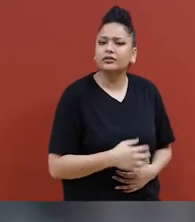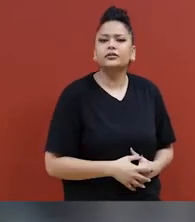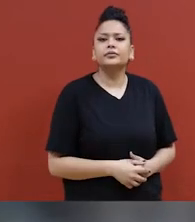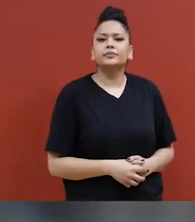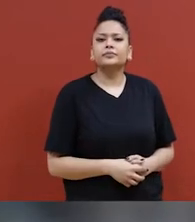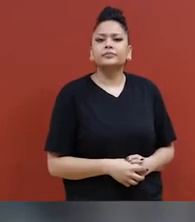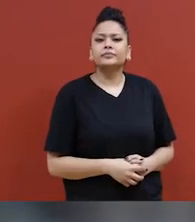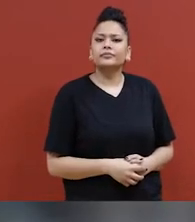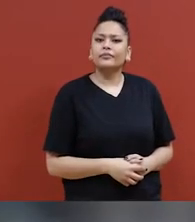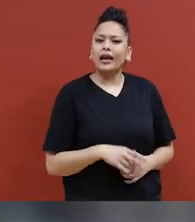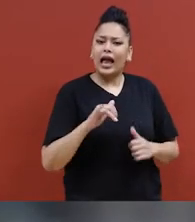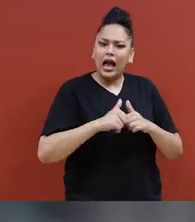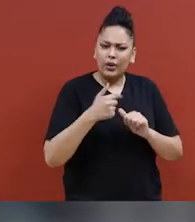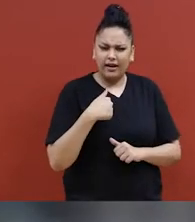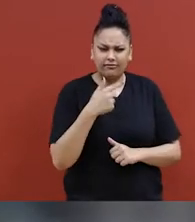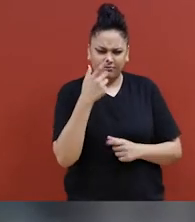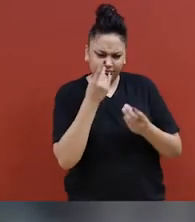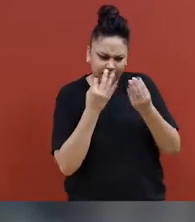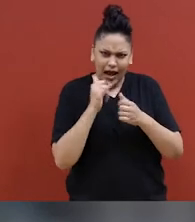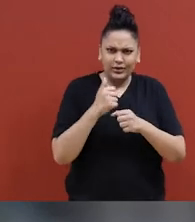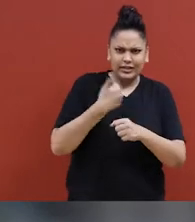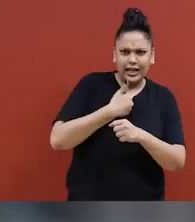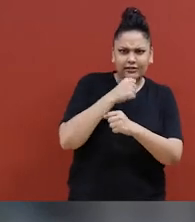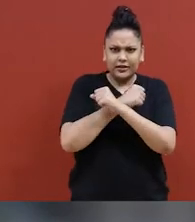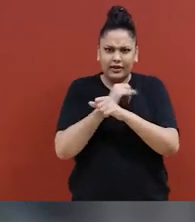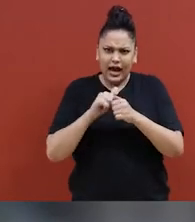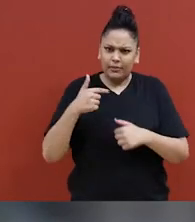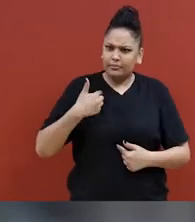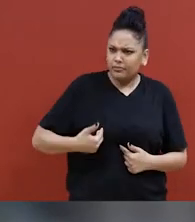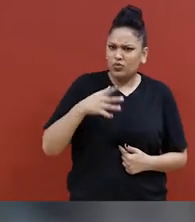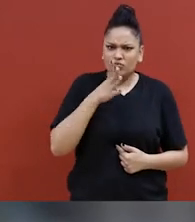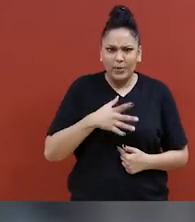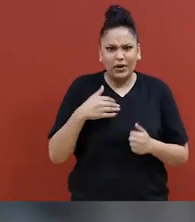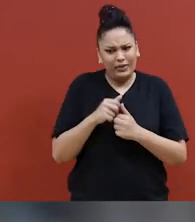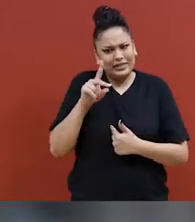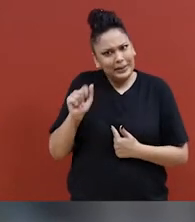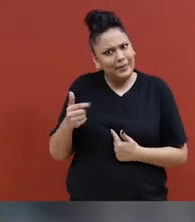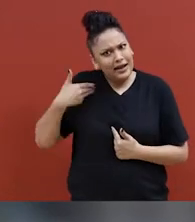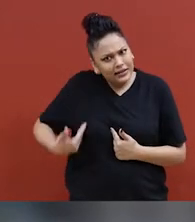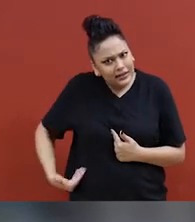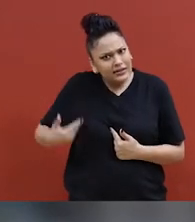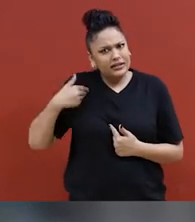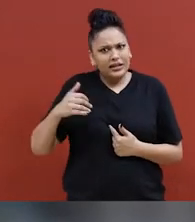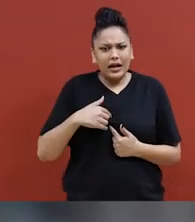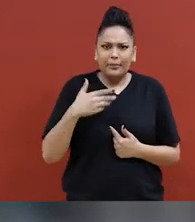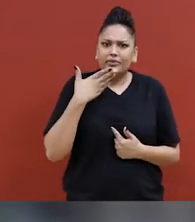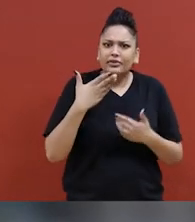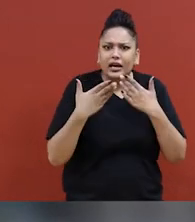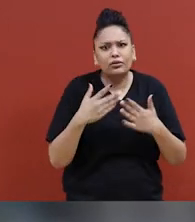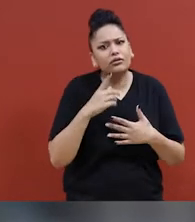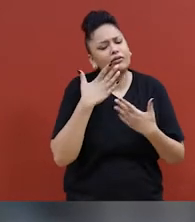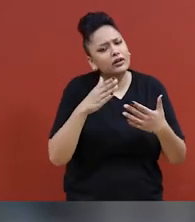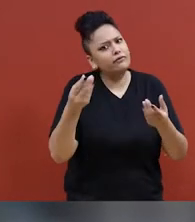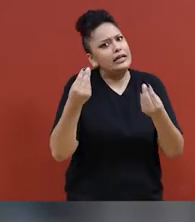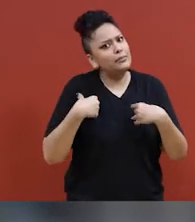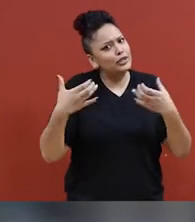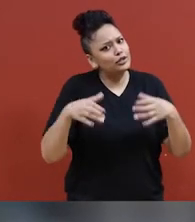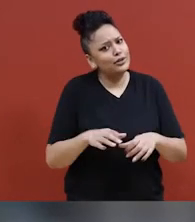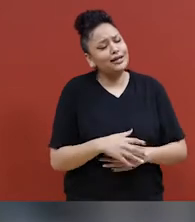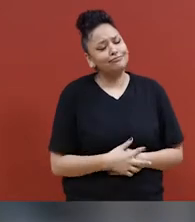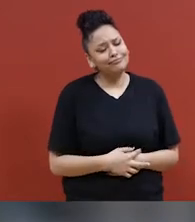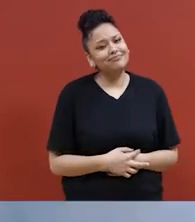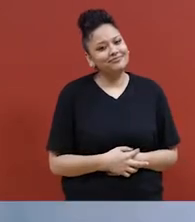surtout, comment je suis capable de me défendre en tant que femme handicapée. Je suis donc très reconnaissante de cette occasion.